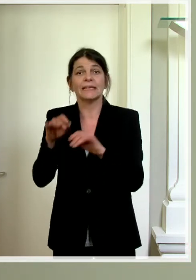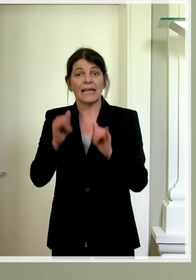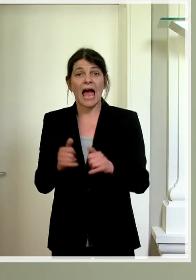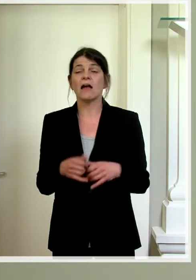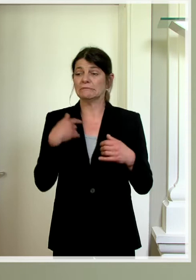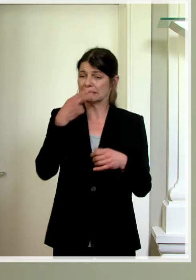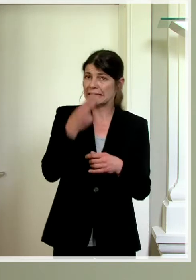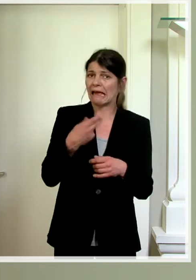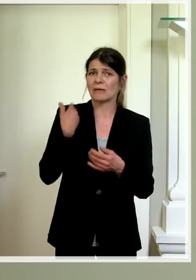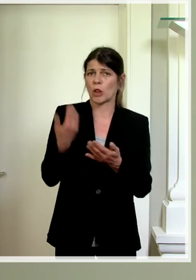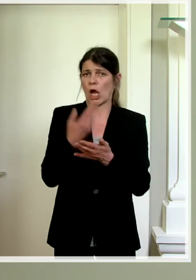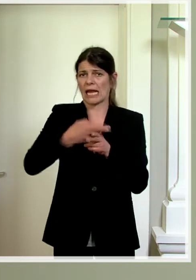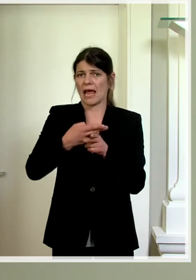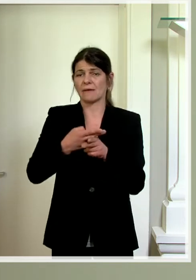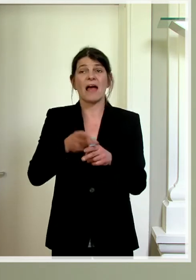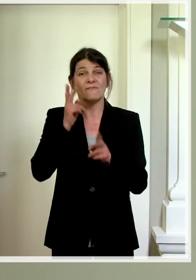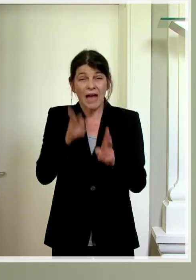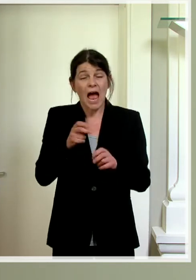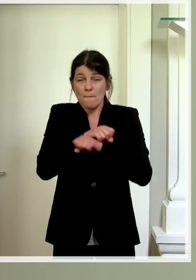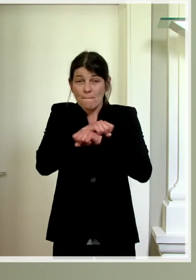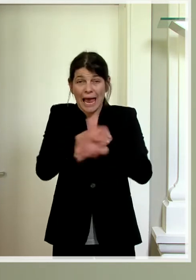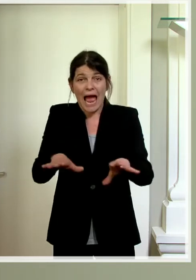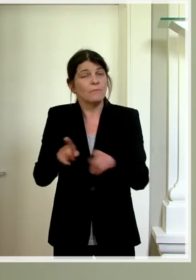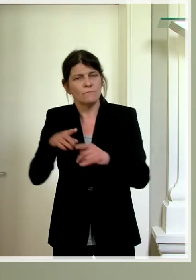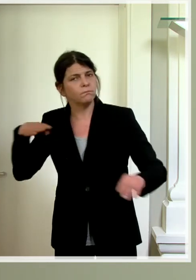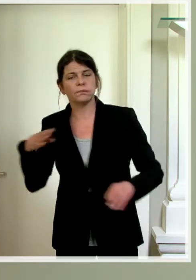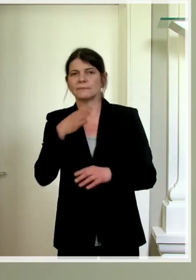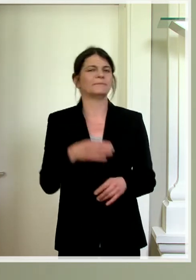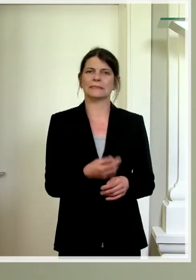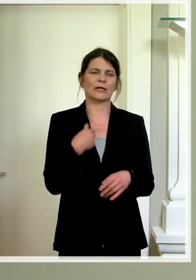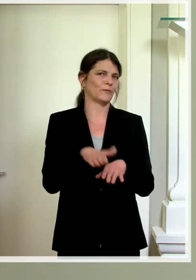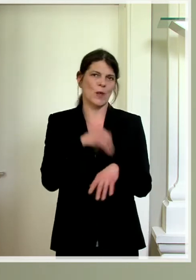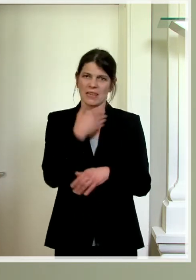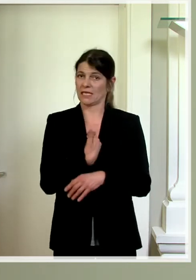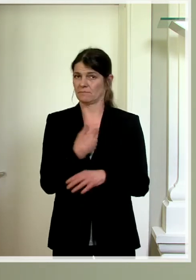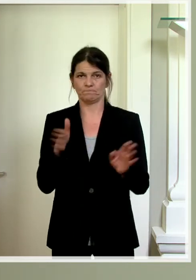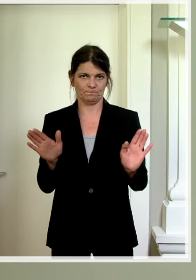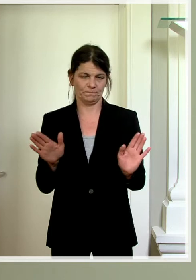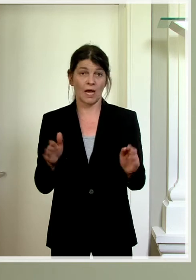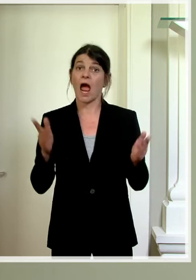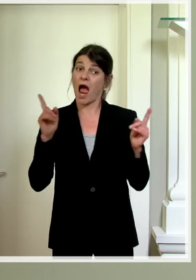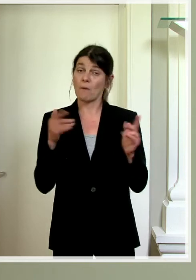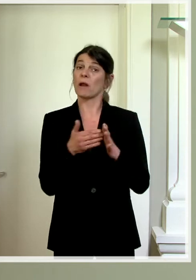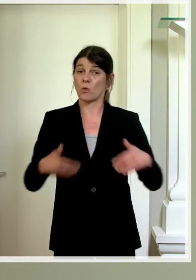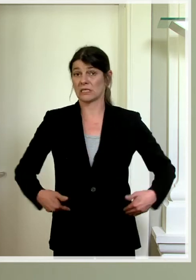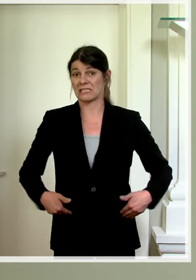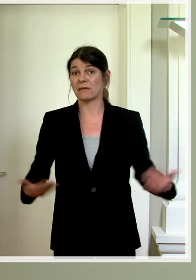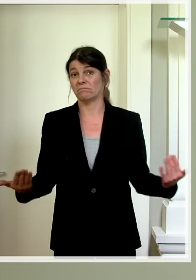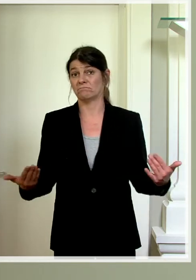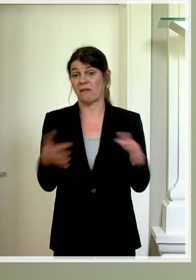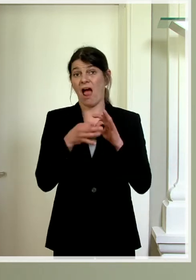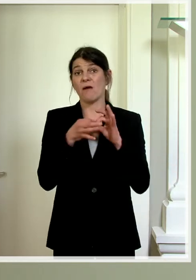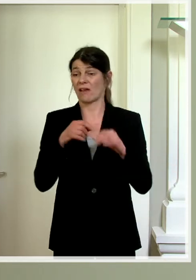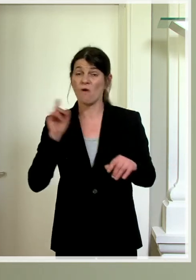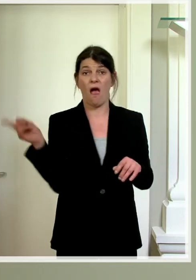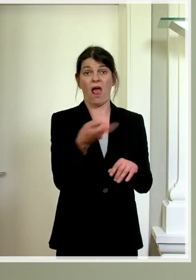aber nicht den großen exponentiellen Anstieg. Aber das erfordert eben Disziplin und das hängt von uns allen ab.